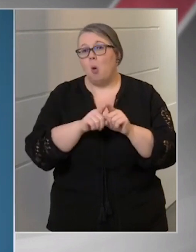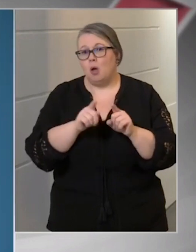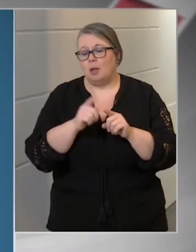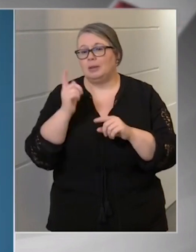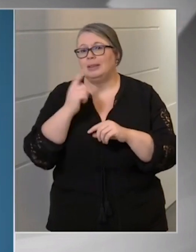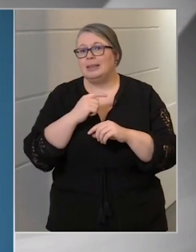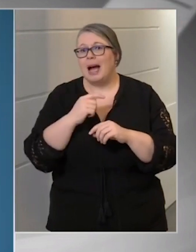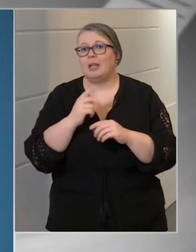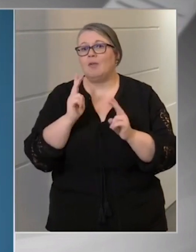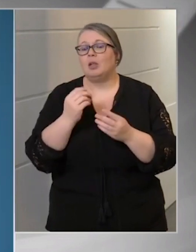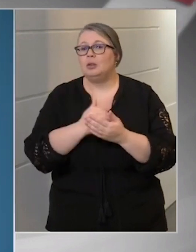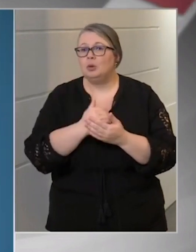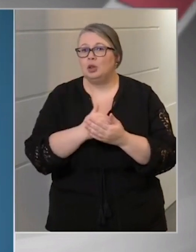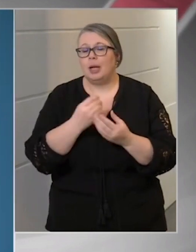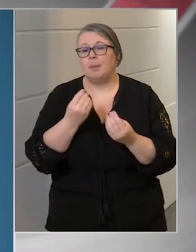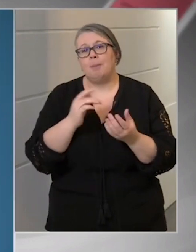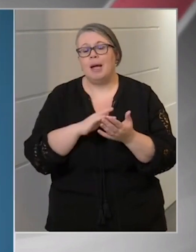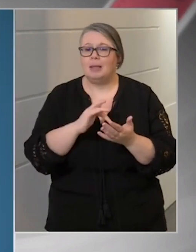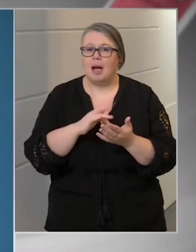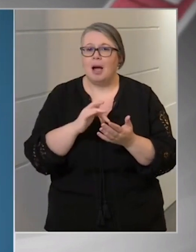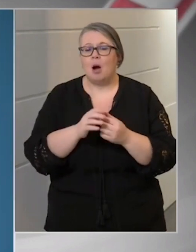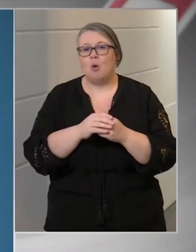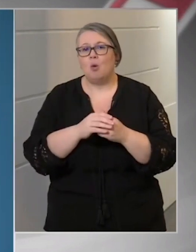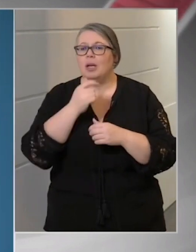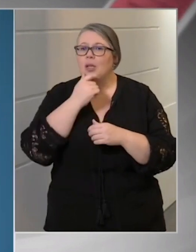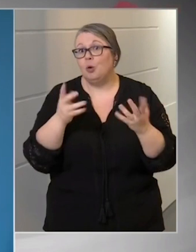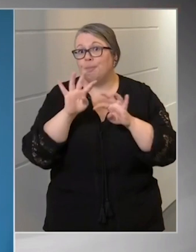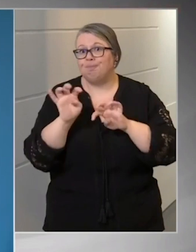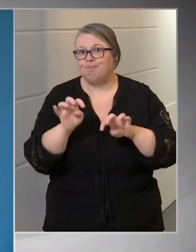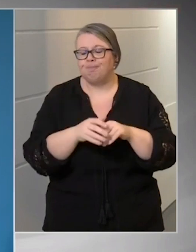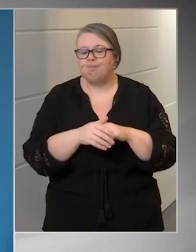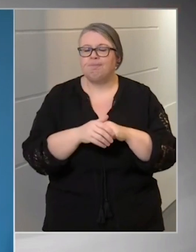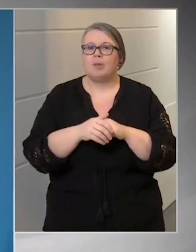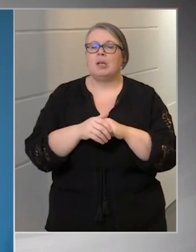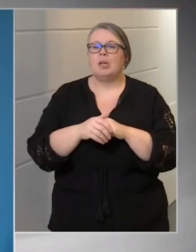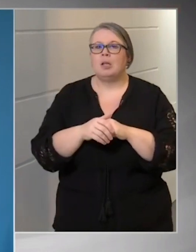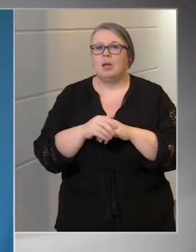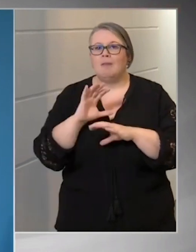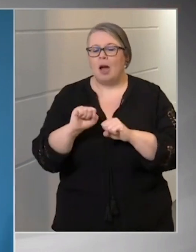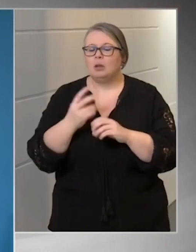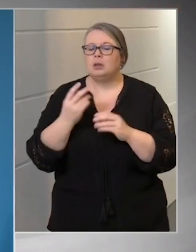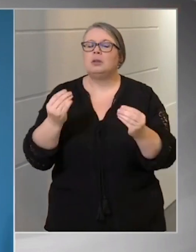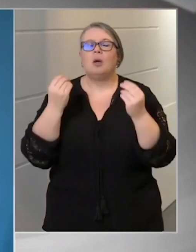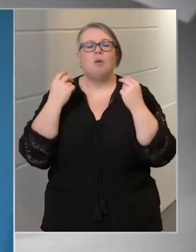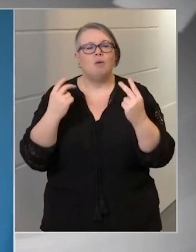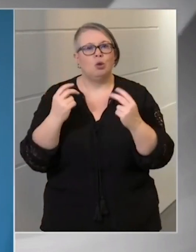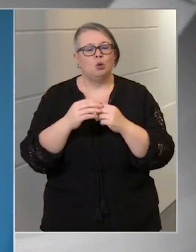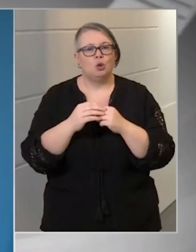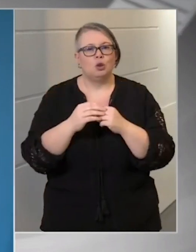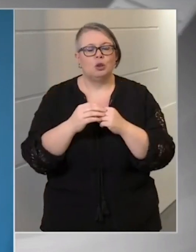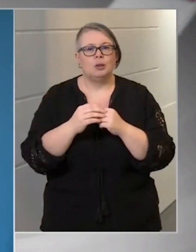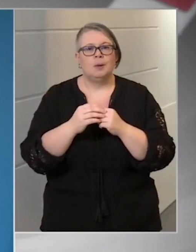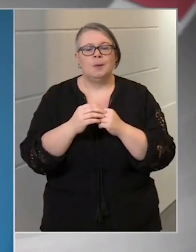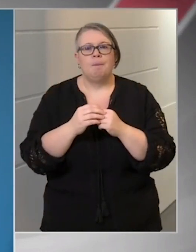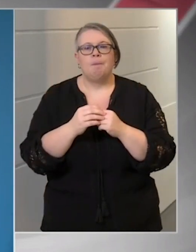vakcinafejlesztővel is kapcsolatban áll, mondta Müller Cecília. A vakcina beadatása nem lesz kötelező. Azok,